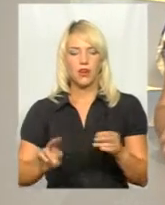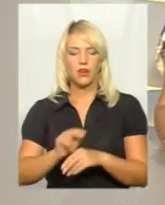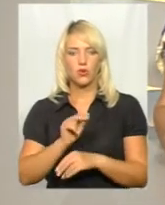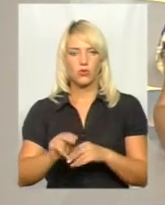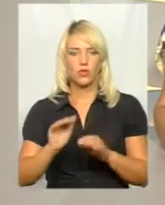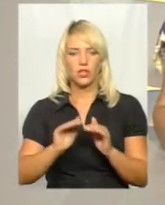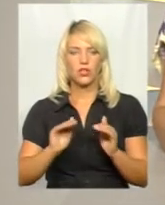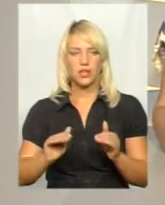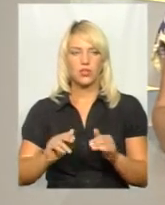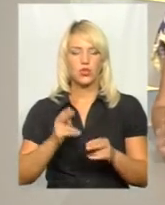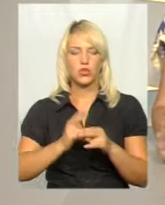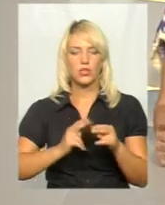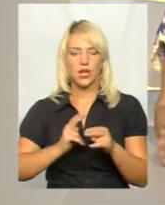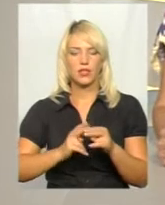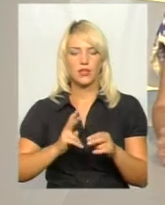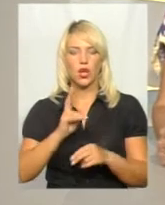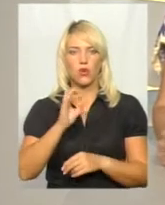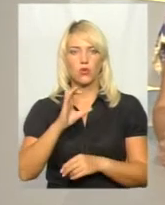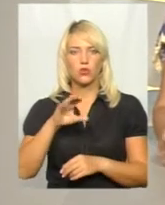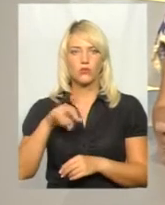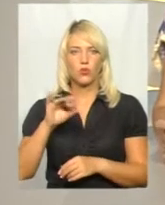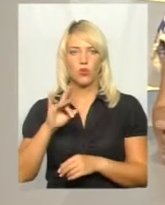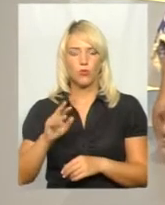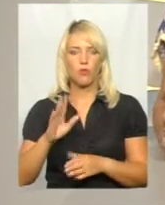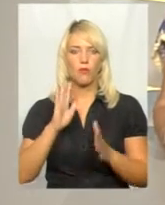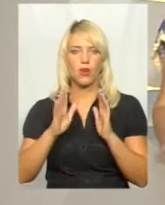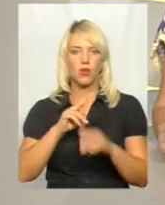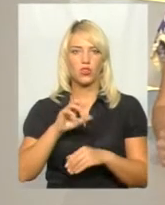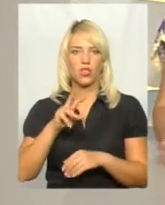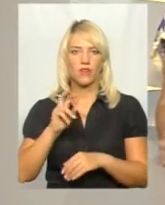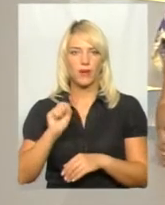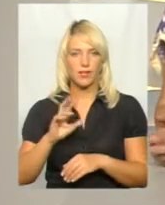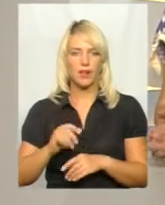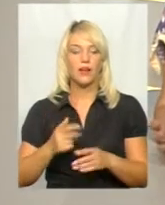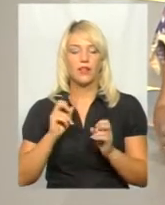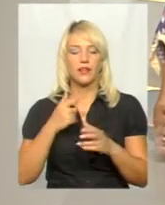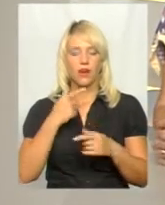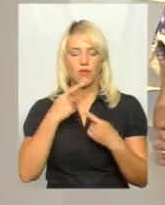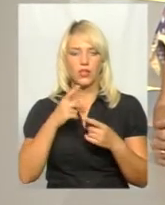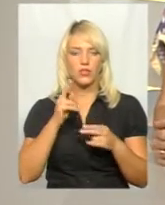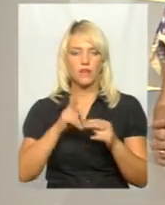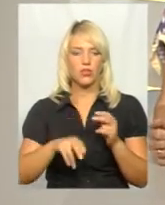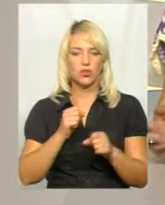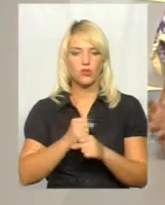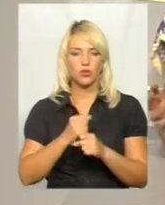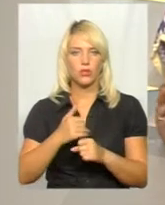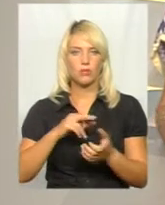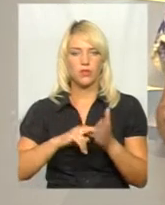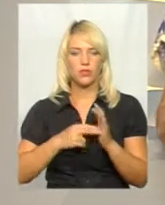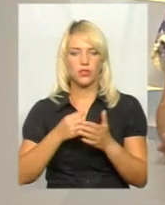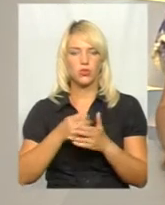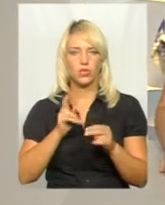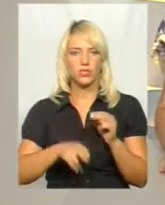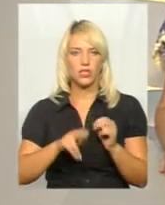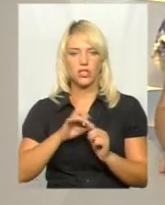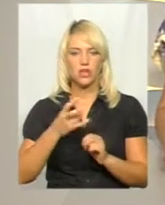дитячого залізного космодрому в Мельницькому парку імені Чекмана. Як я вже згадувала, завершити роботи планували до кінця червня. Чому